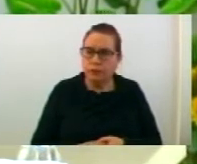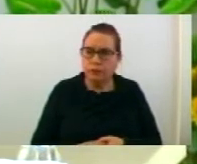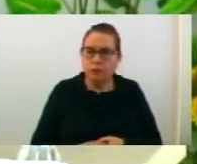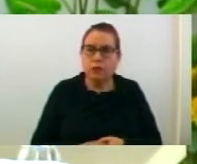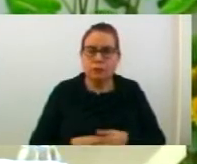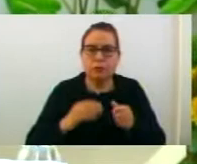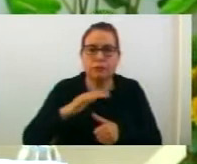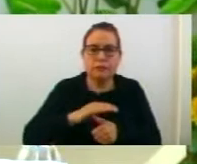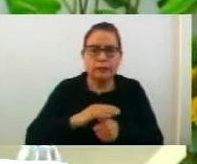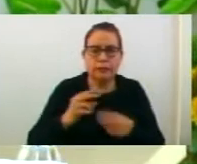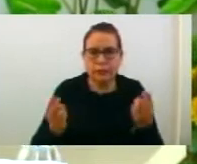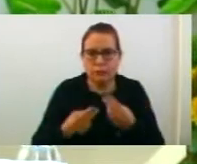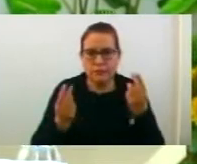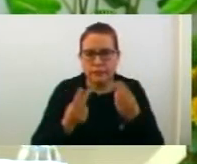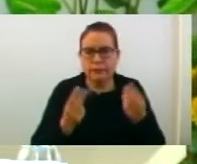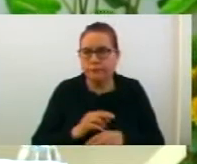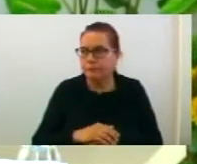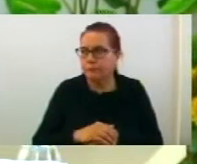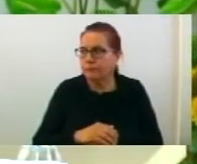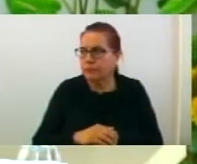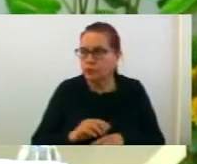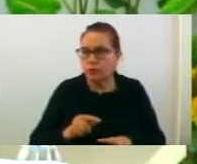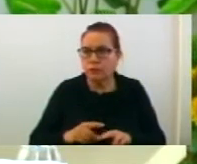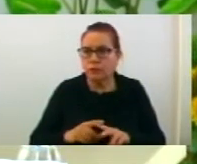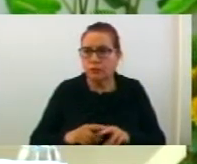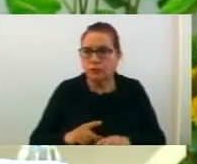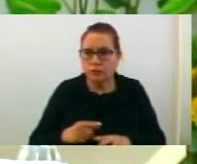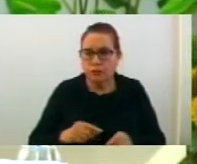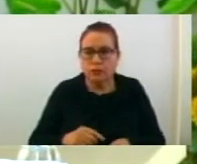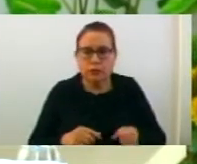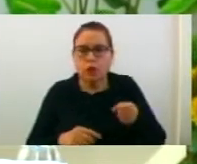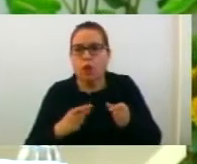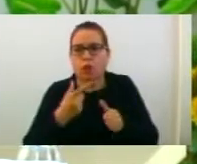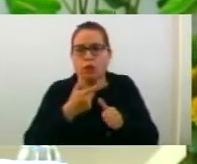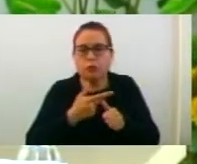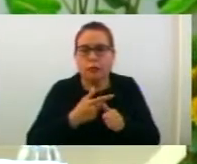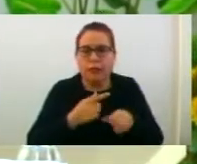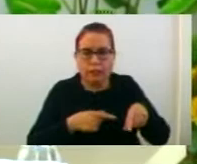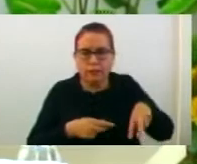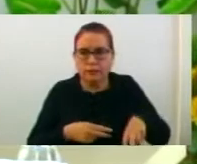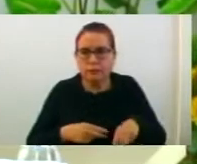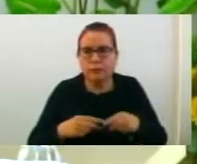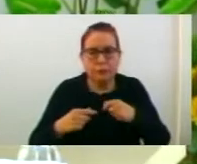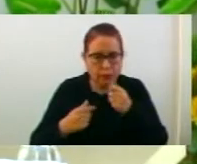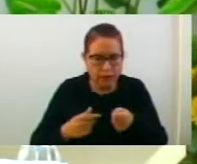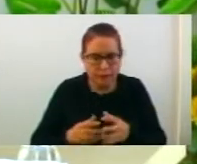повиквам председател на Комисията Томи Лазаров да подна се извещи и даде прелог до совета? Поведите.